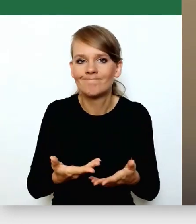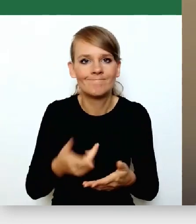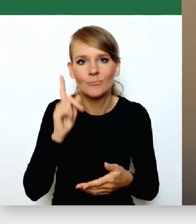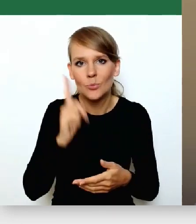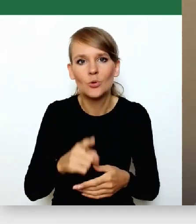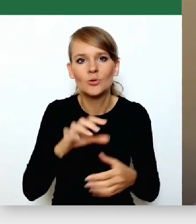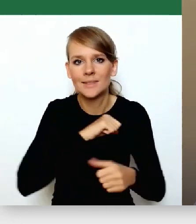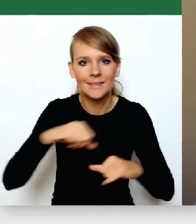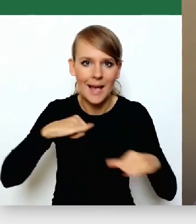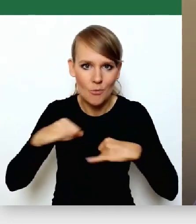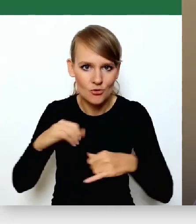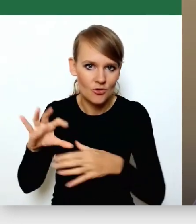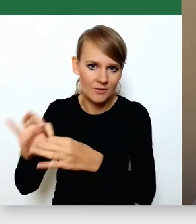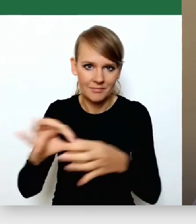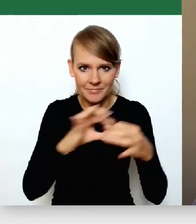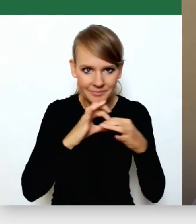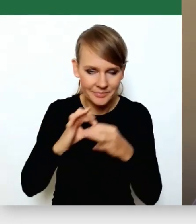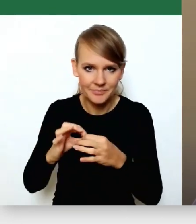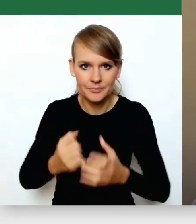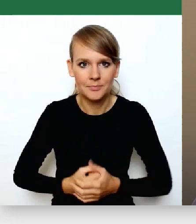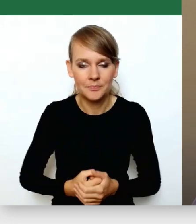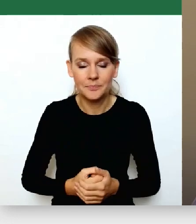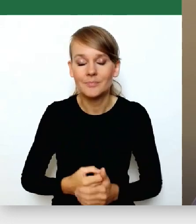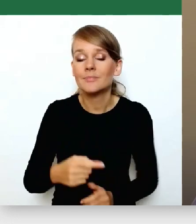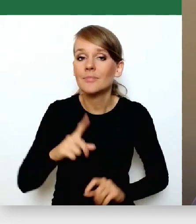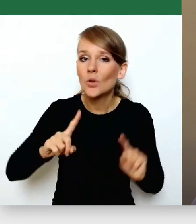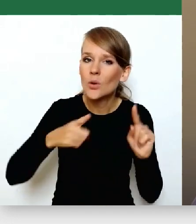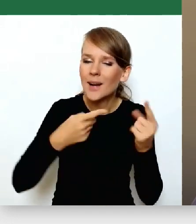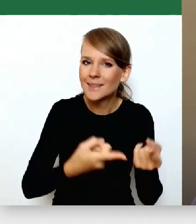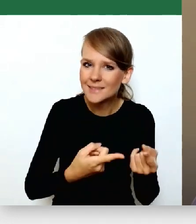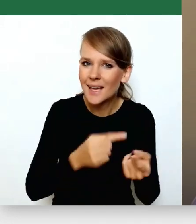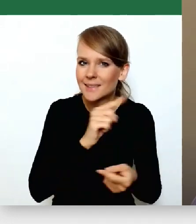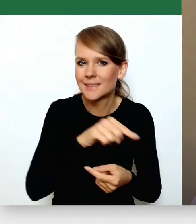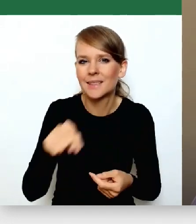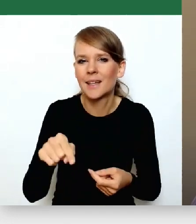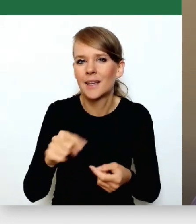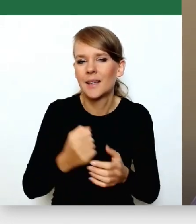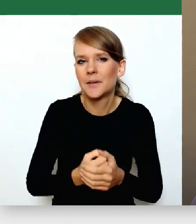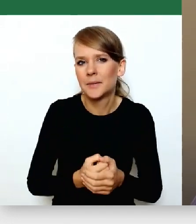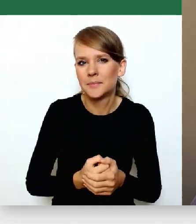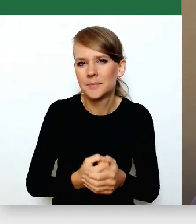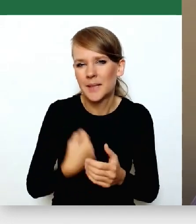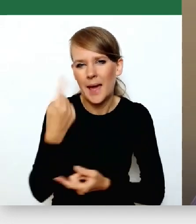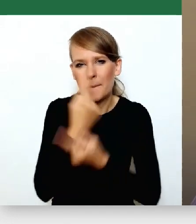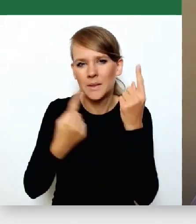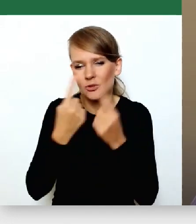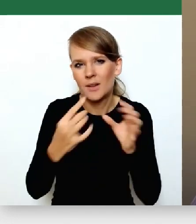stwierdzam, że w organizacjach, czy to myślę, że gdzieś jest w tej chwili